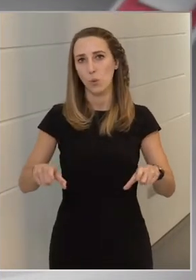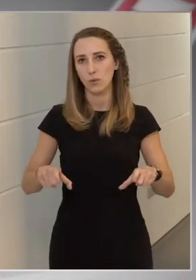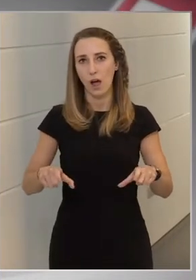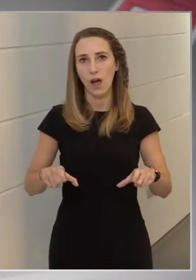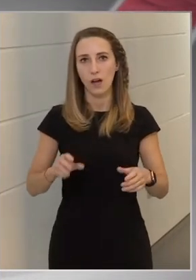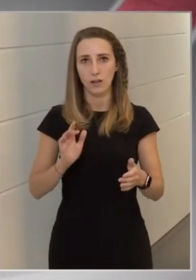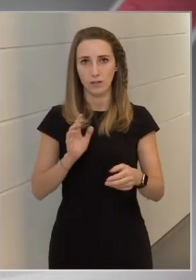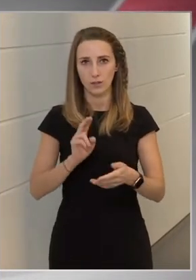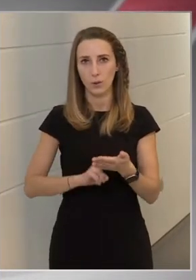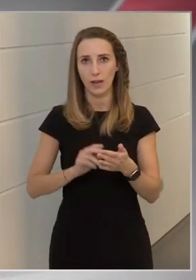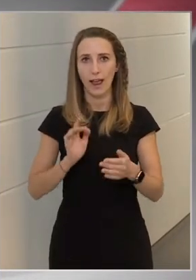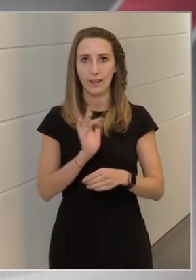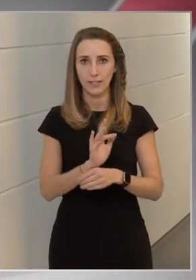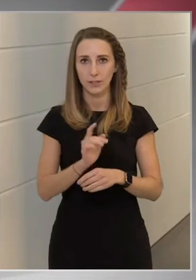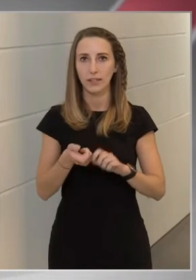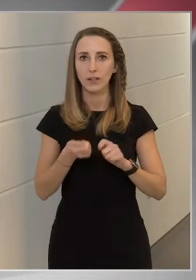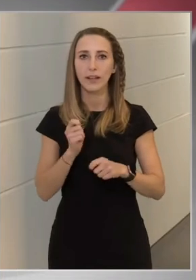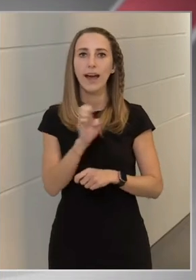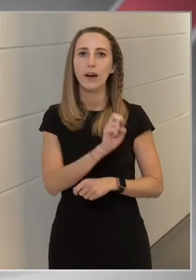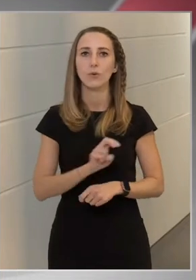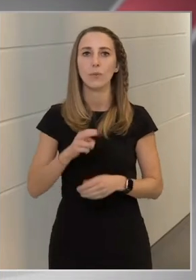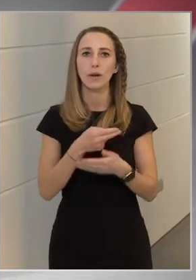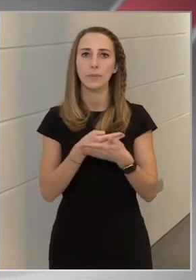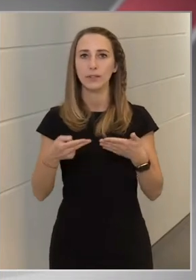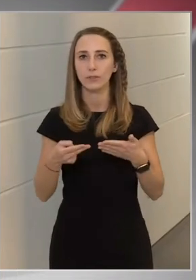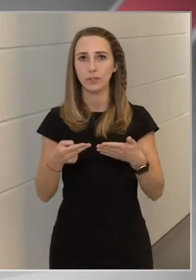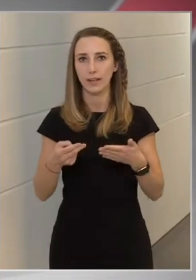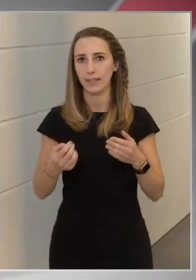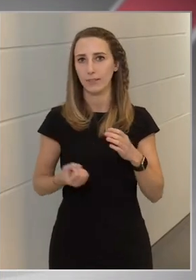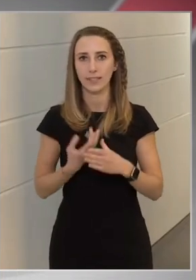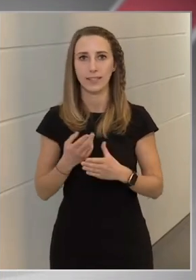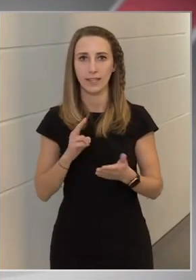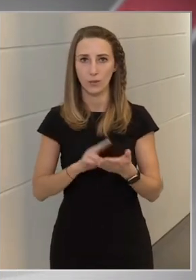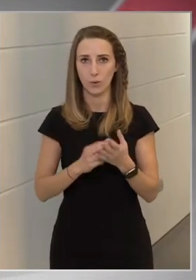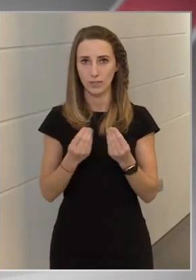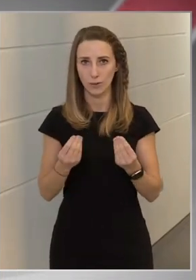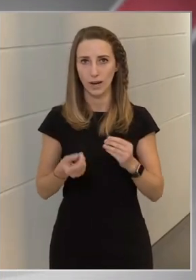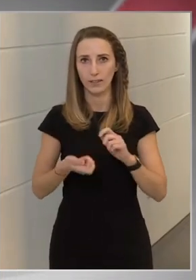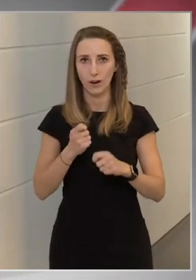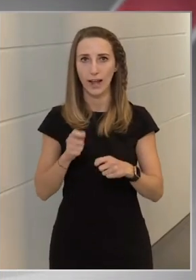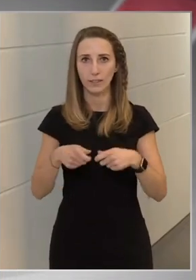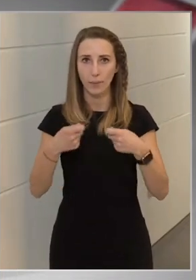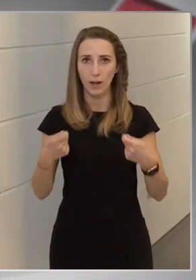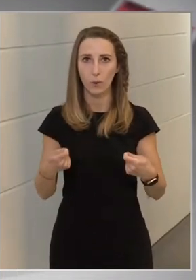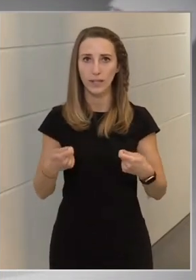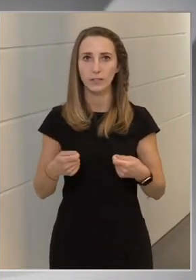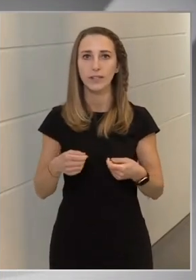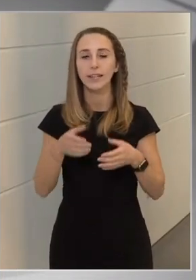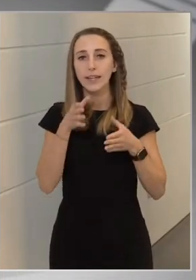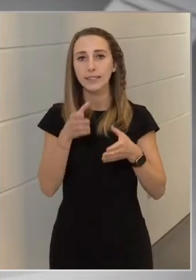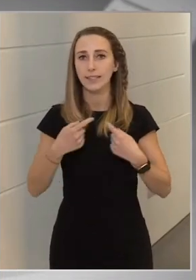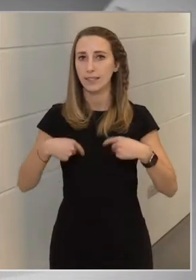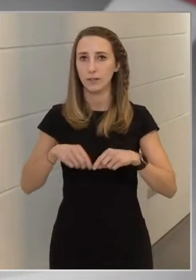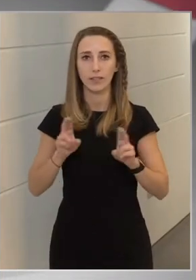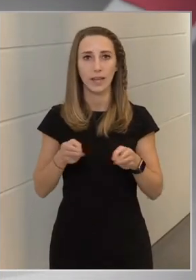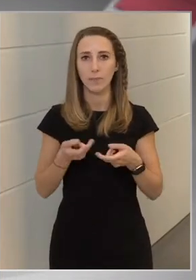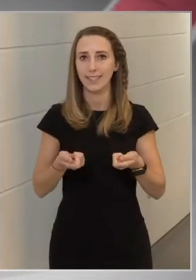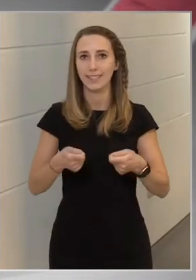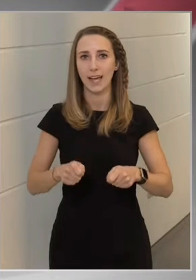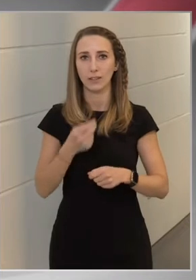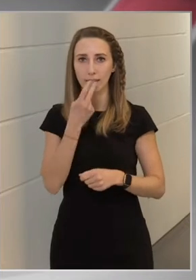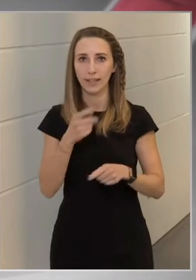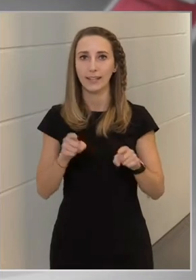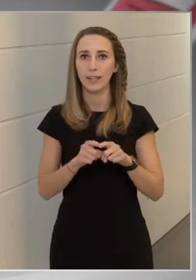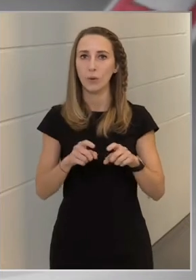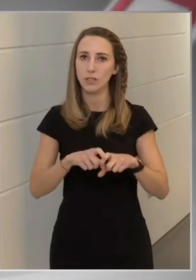korábban az Emberi Jók Európai Bírósága hiféletlen jogszerűnek találta ezt a megoldást, hiszen szerintünk nem lehet zártnak tekinteni